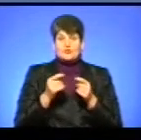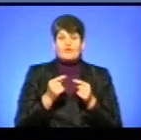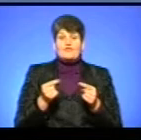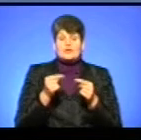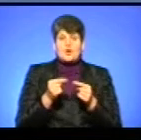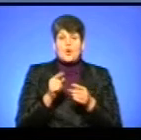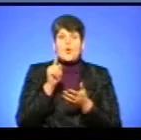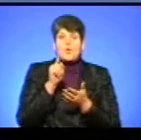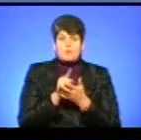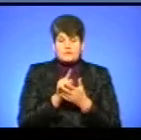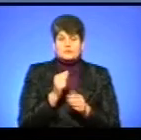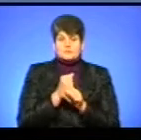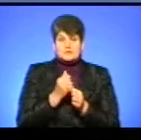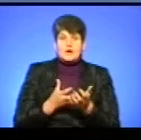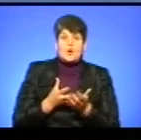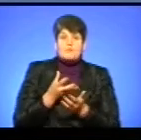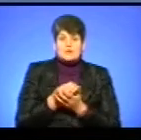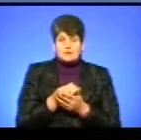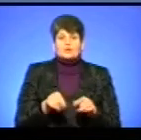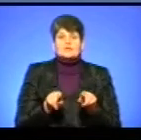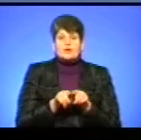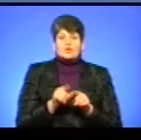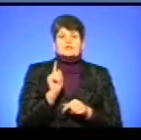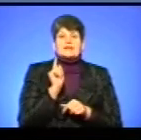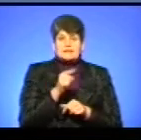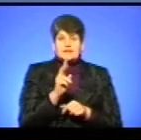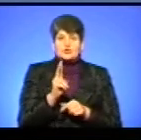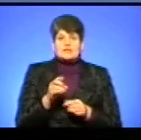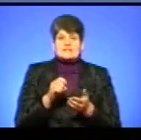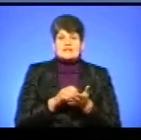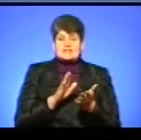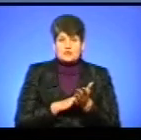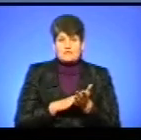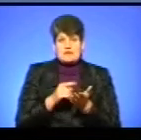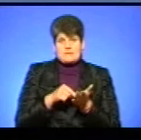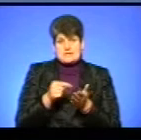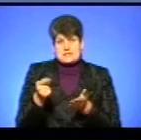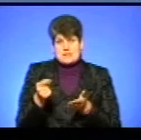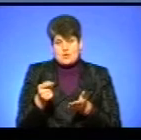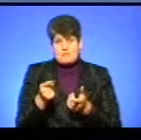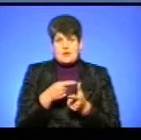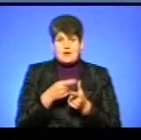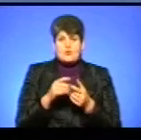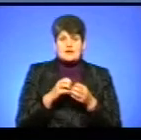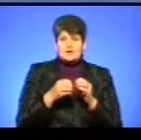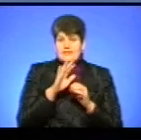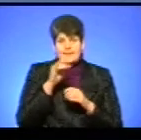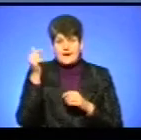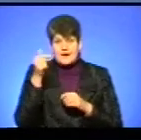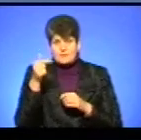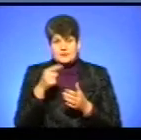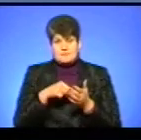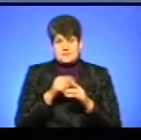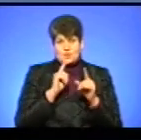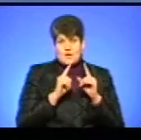обов'язок здійснення оплати також і на тих, хто зареєстрований в місті Тернополі. Це або результат неграмотності міської